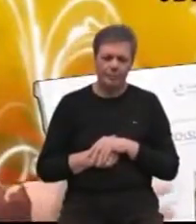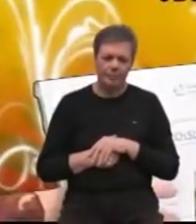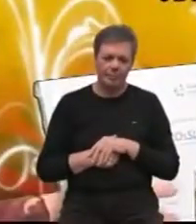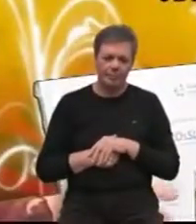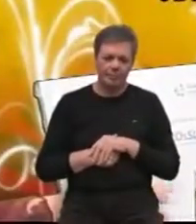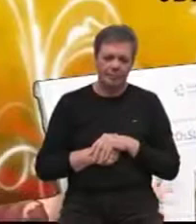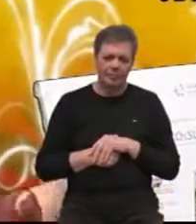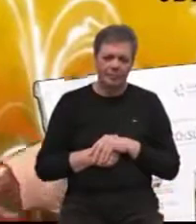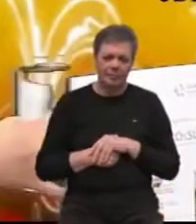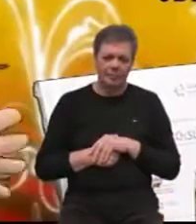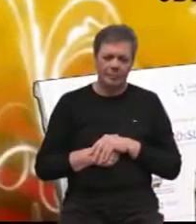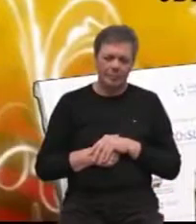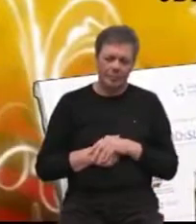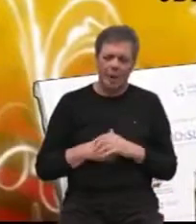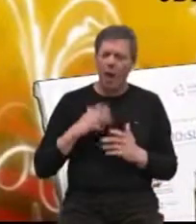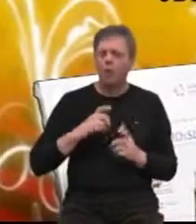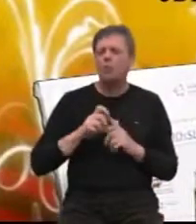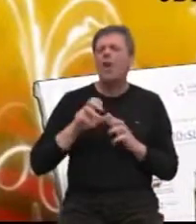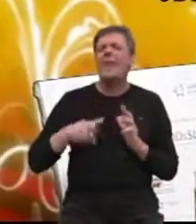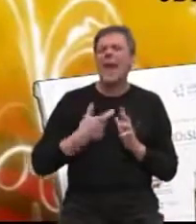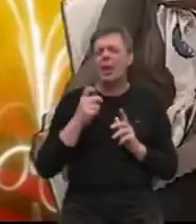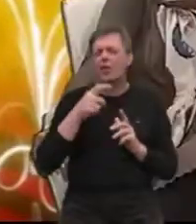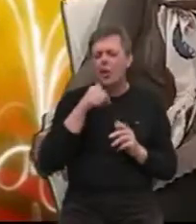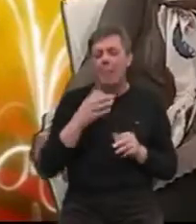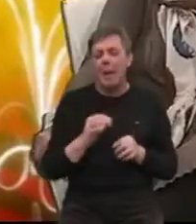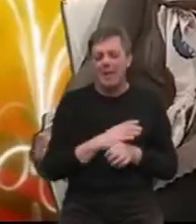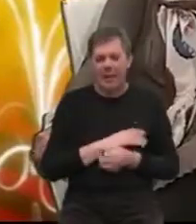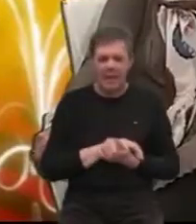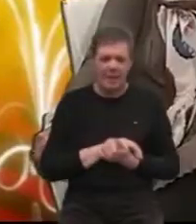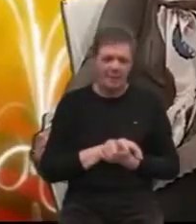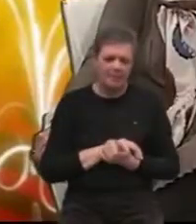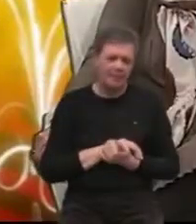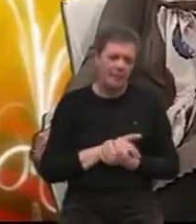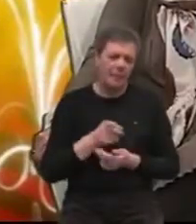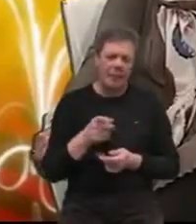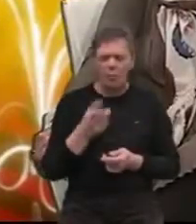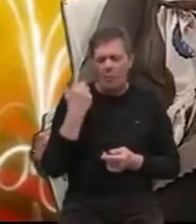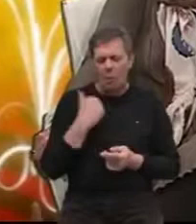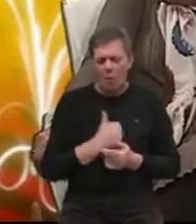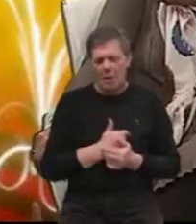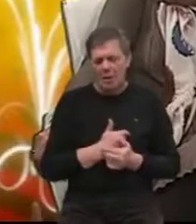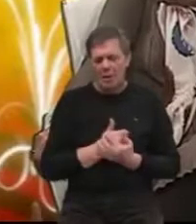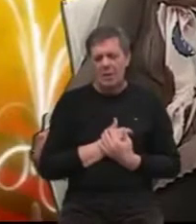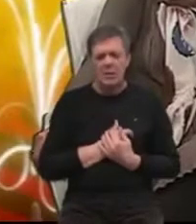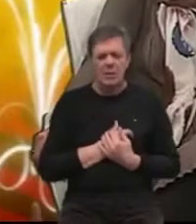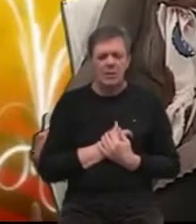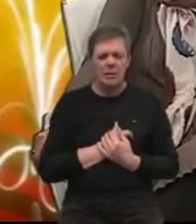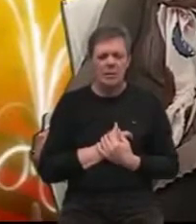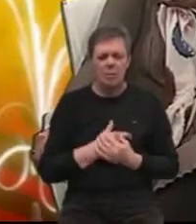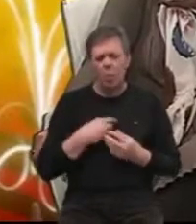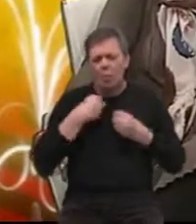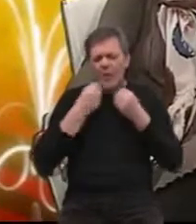Da, ne, nadamo se, nego je bila sretna. tako sam ostala od dvije i še. Mislim, ja u